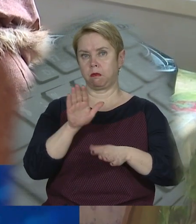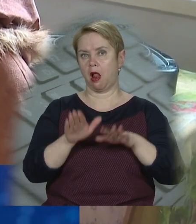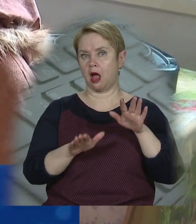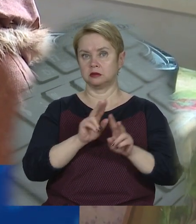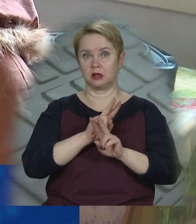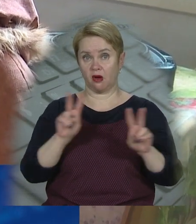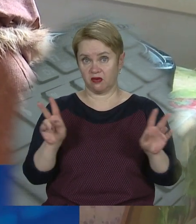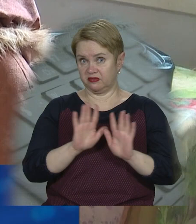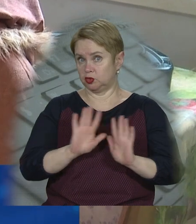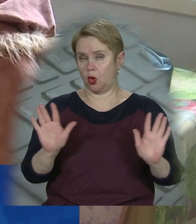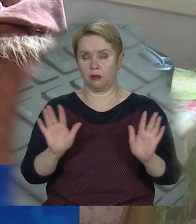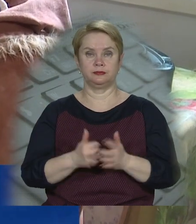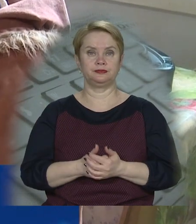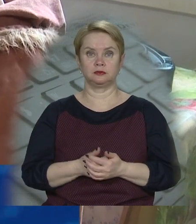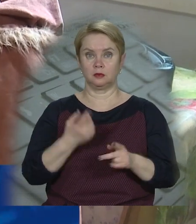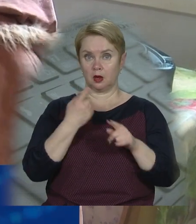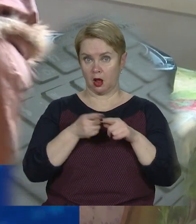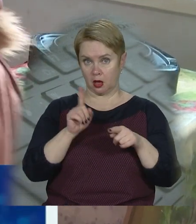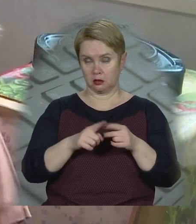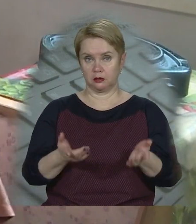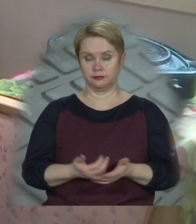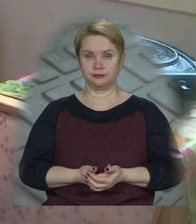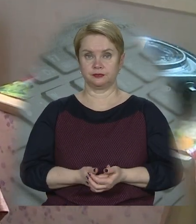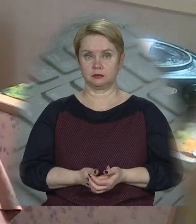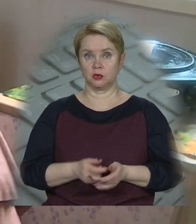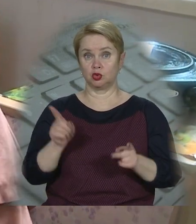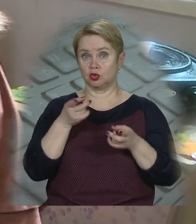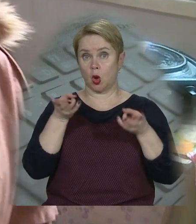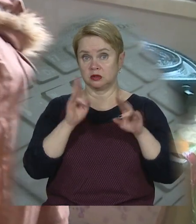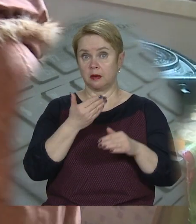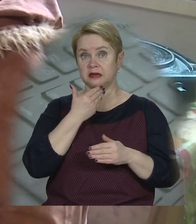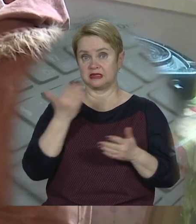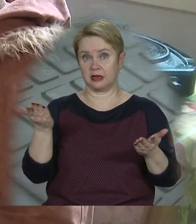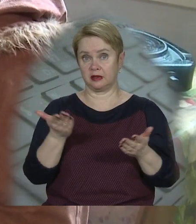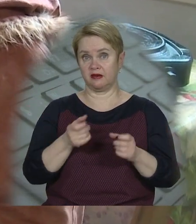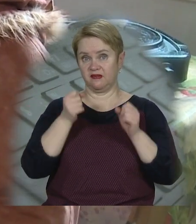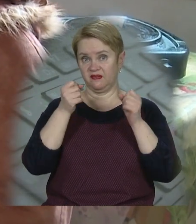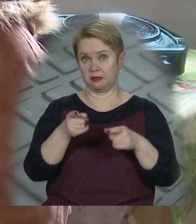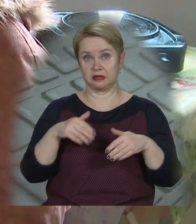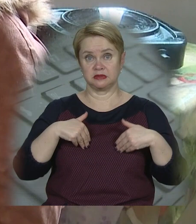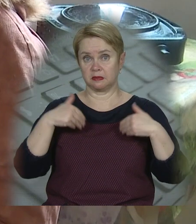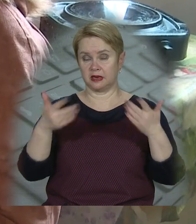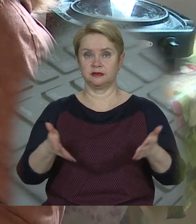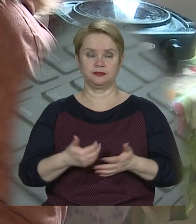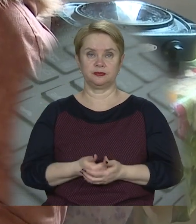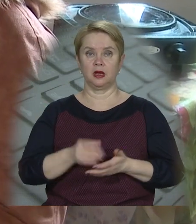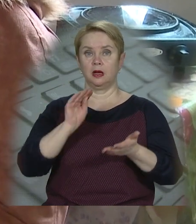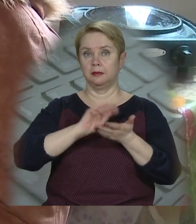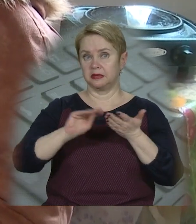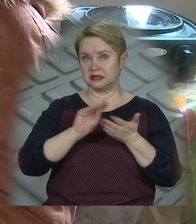балансі. І все. Ось це саме, ось, що залишалося, останнє вже вибросило. Це безполезно.